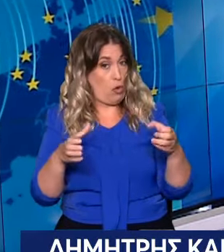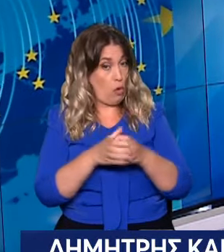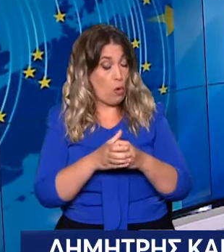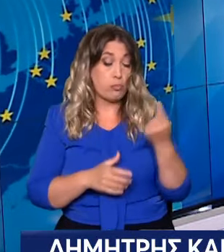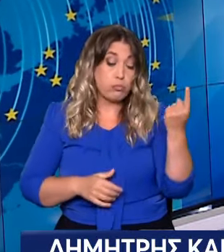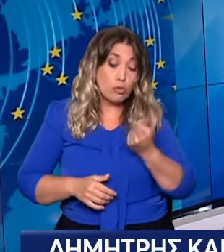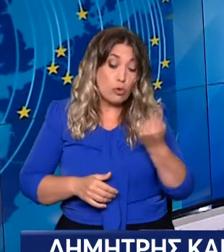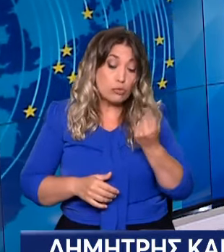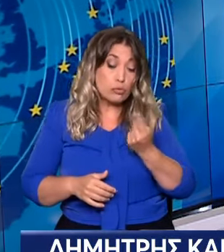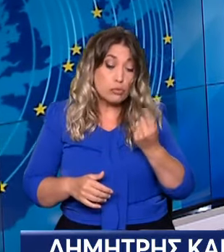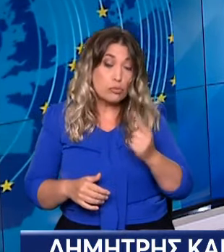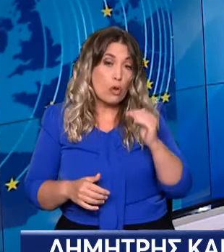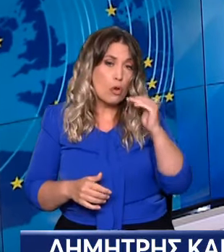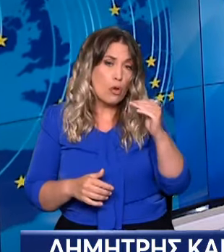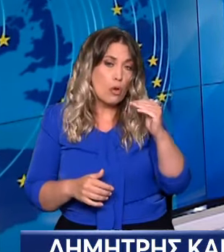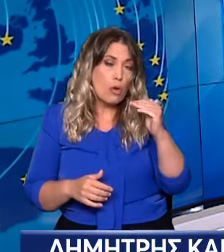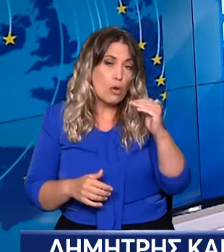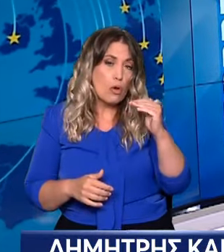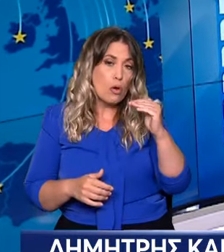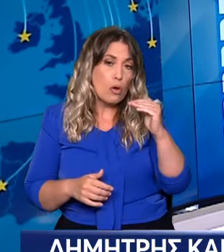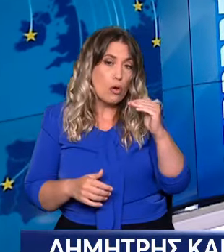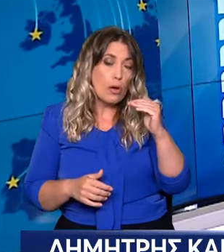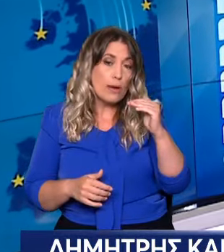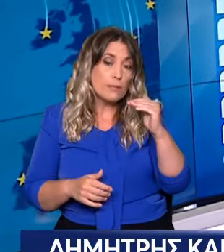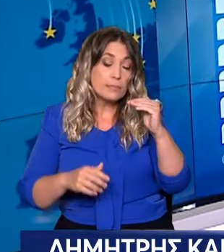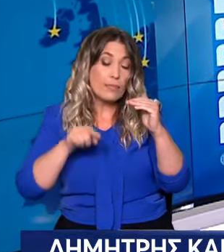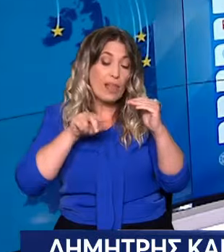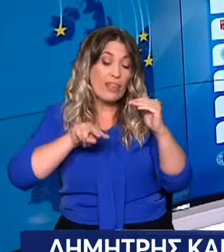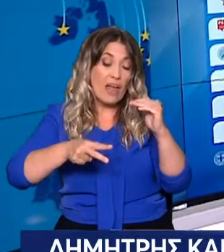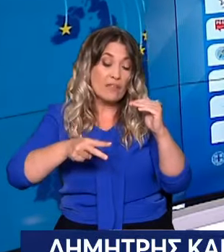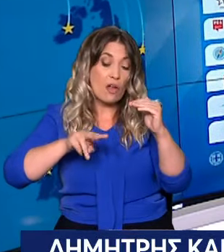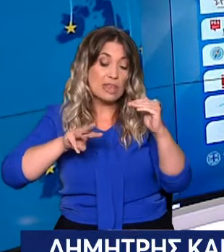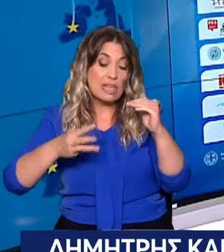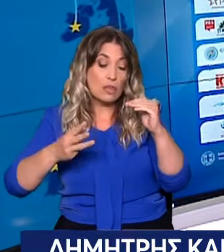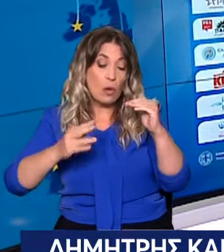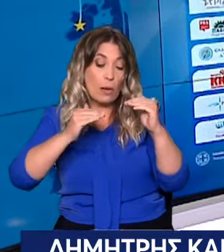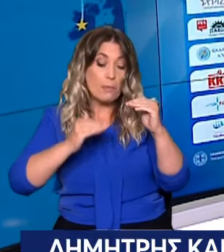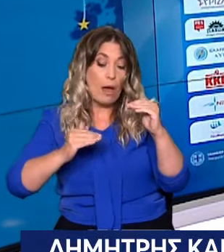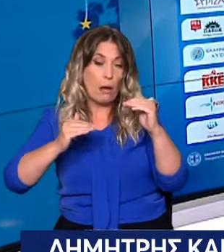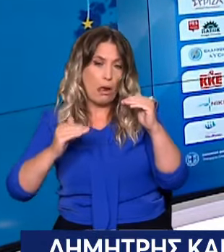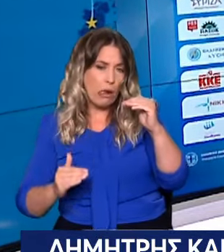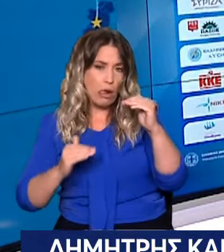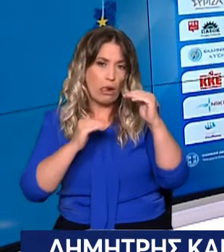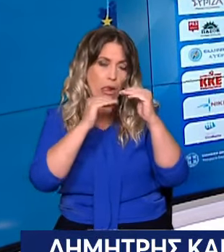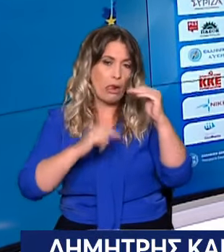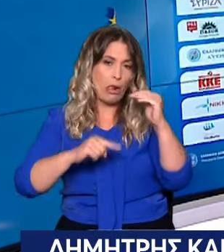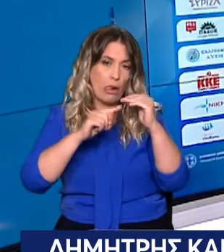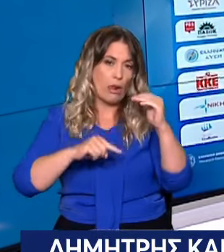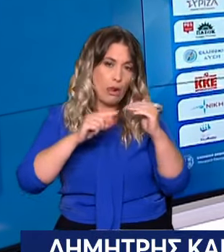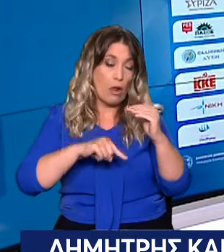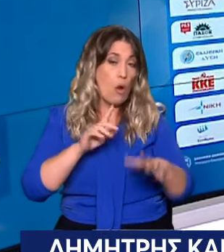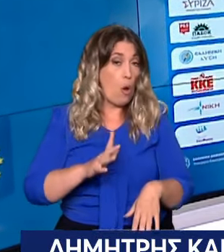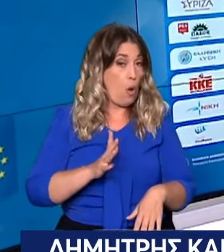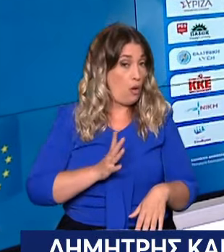ψήφων που αθροιζόμενο ξεπερνά αυτούς του πρώτου, του δεύτερου και του τρίτου κόμματος. Δεν δημιούργησε ο ελληνικός λαός